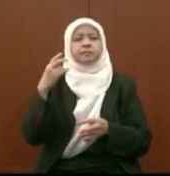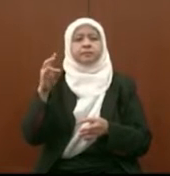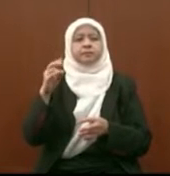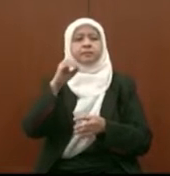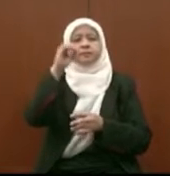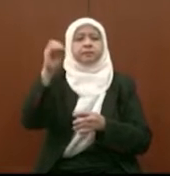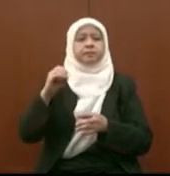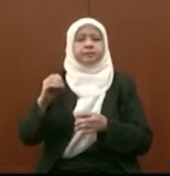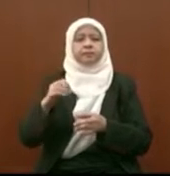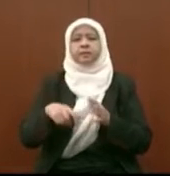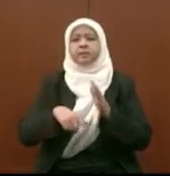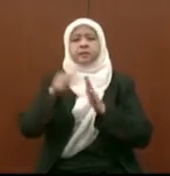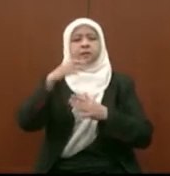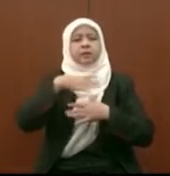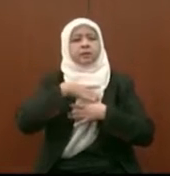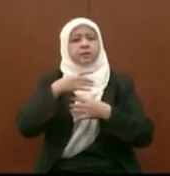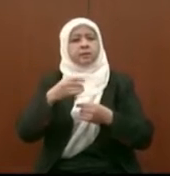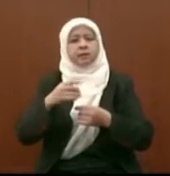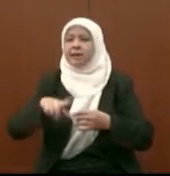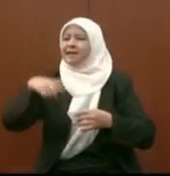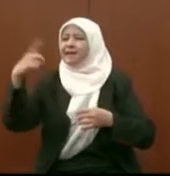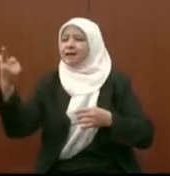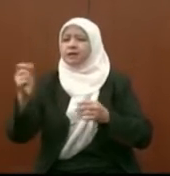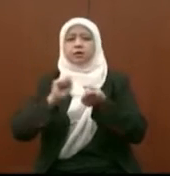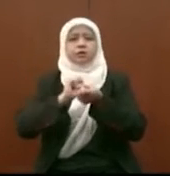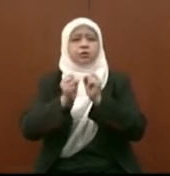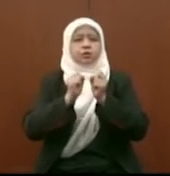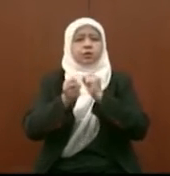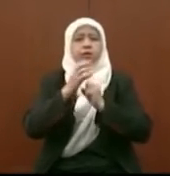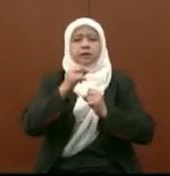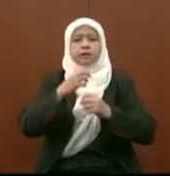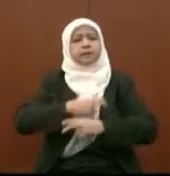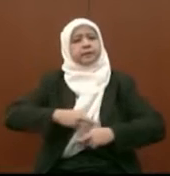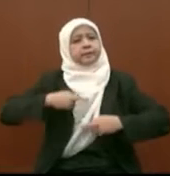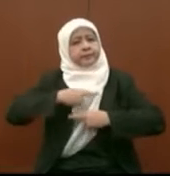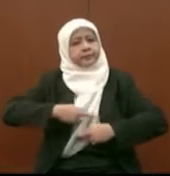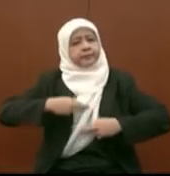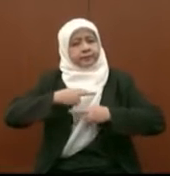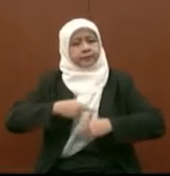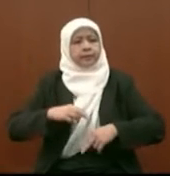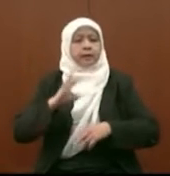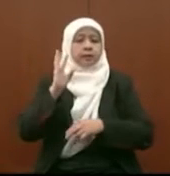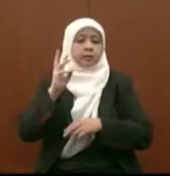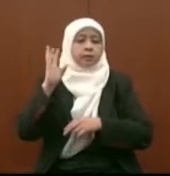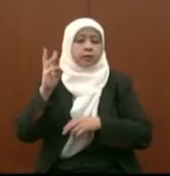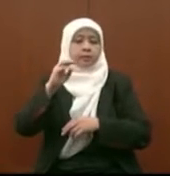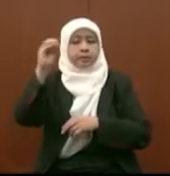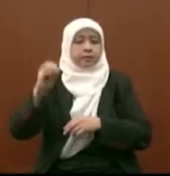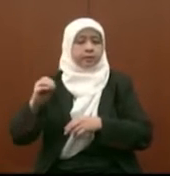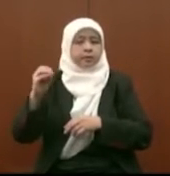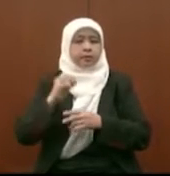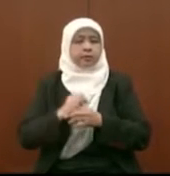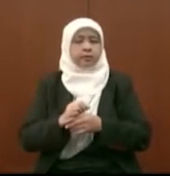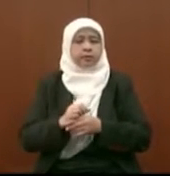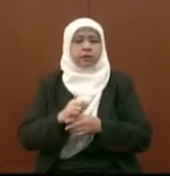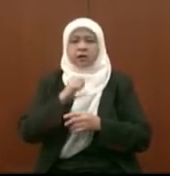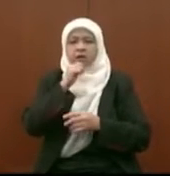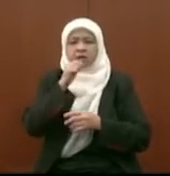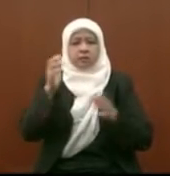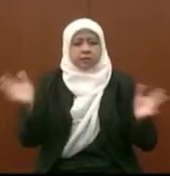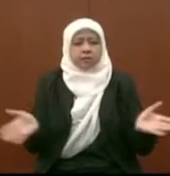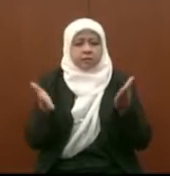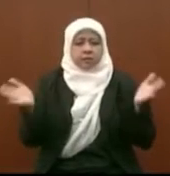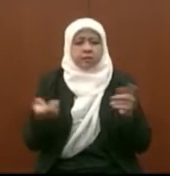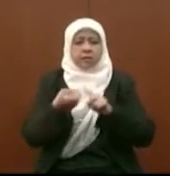mereka lebih berminat mengetahui perkembangan lain seperti sukan dan hiburan 66% mengatakan mereka tidak mempunyai galakkan daripada